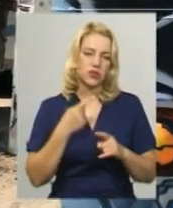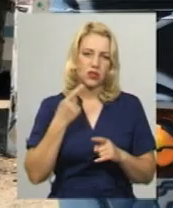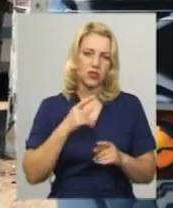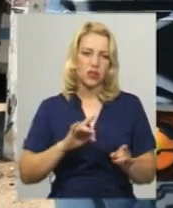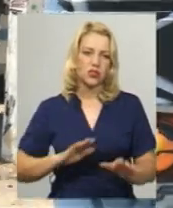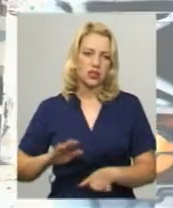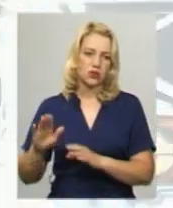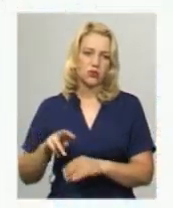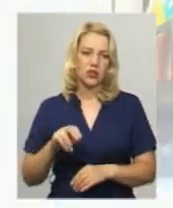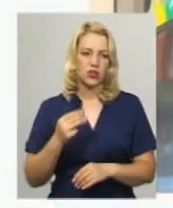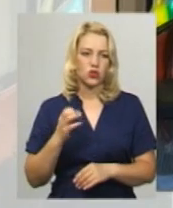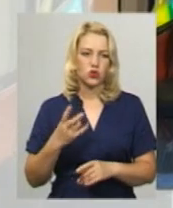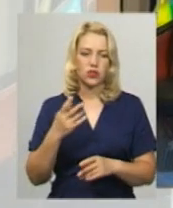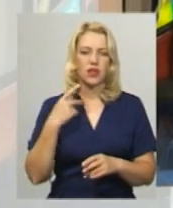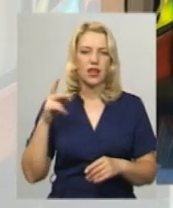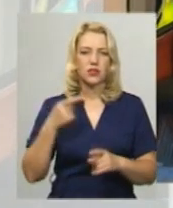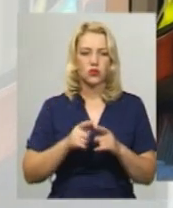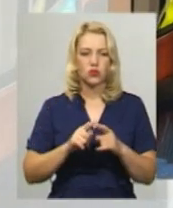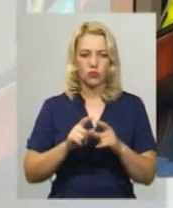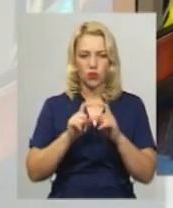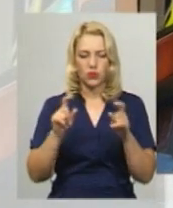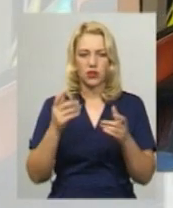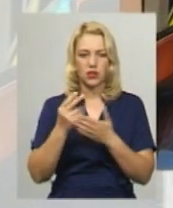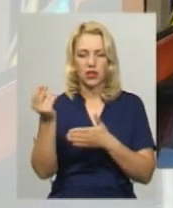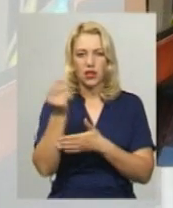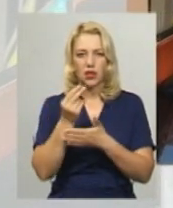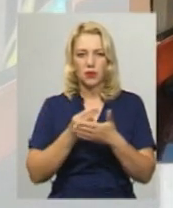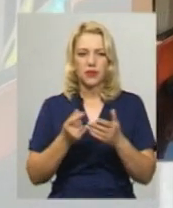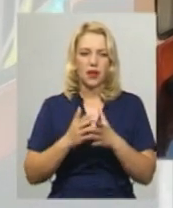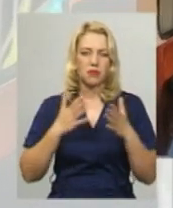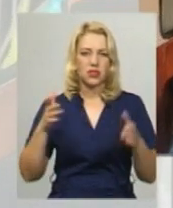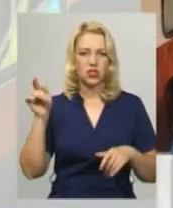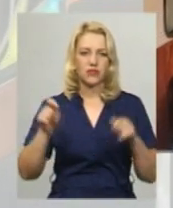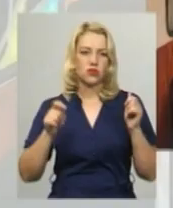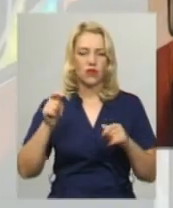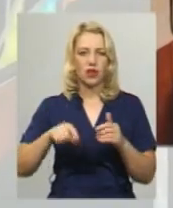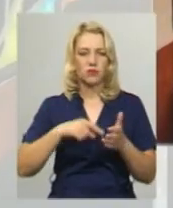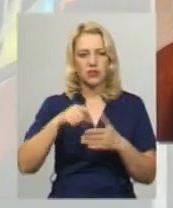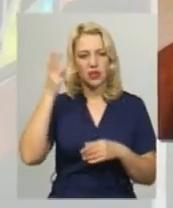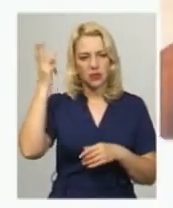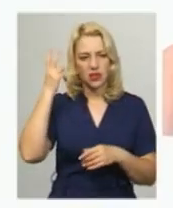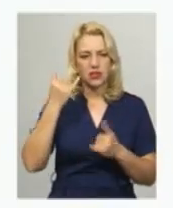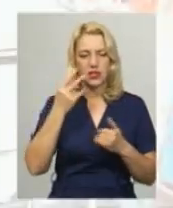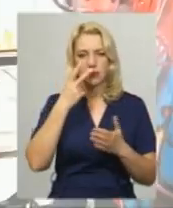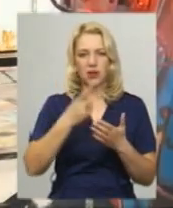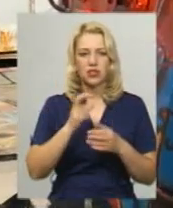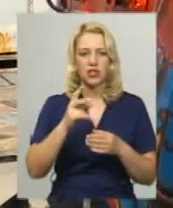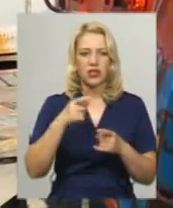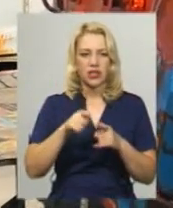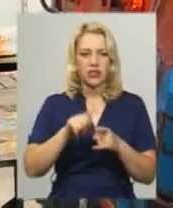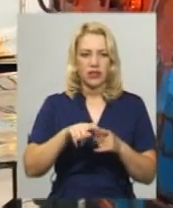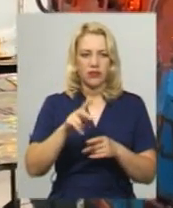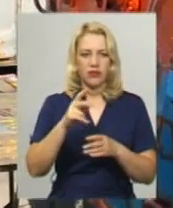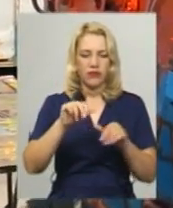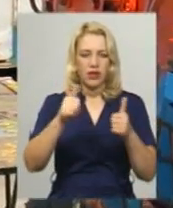«Майфест» Анна Левшун. На арт-об'єкті зображені логотипи найбільших фестивалів Хмельницького. Зараз ви бачите, як виглядає стріт-арт